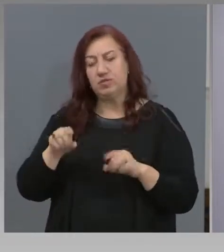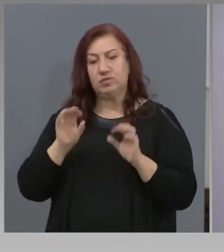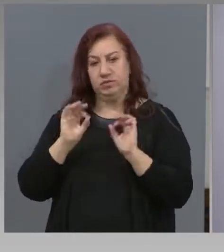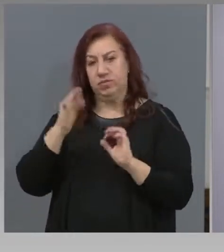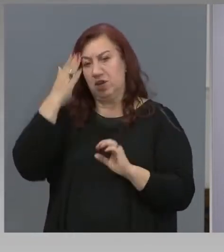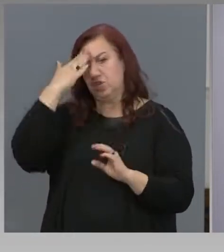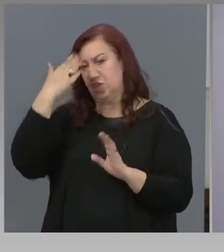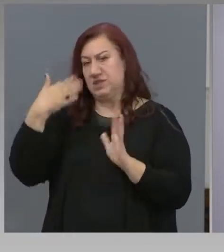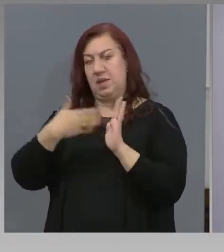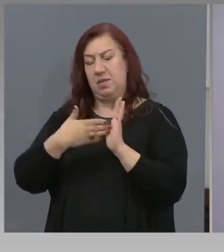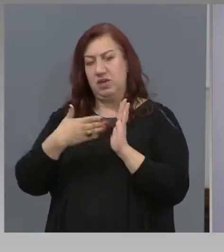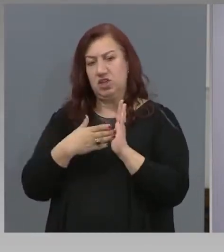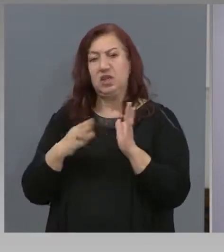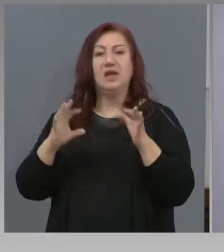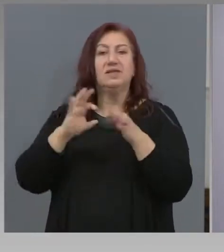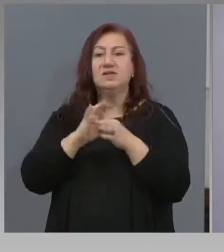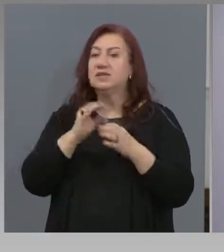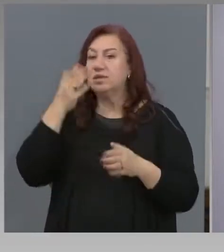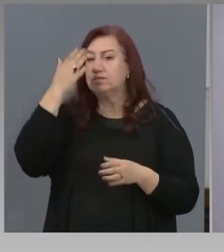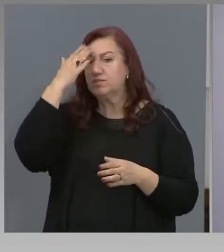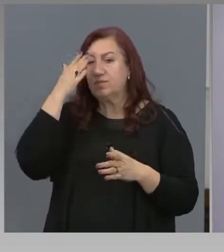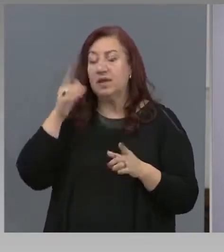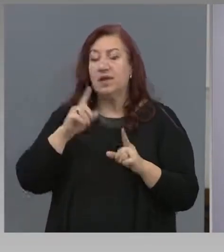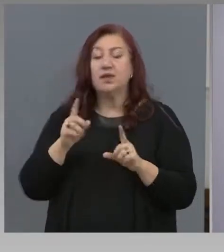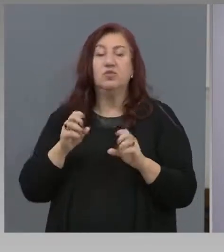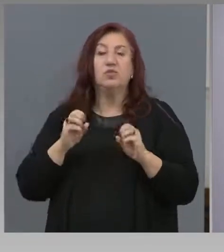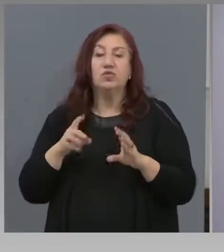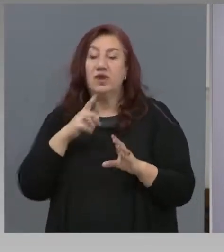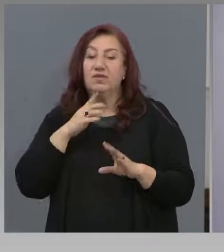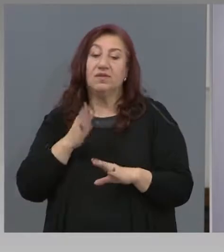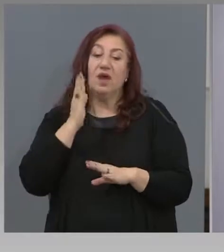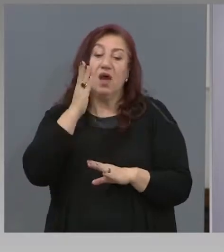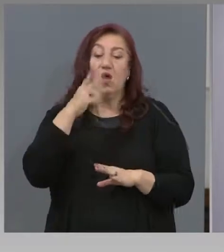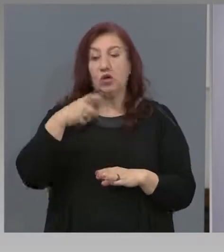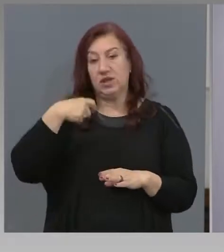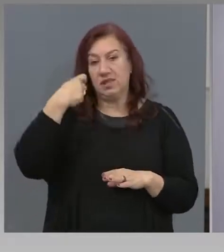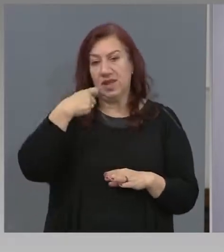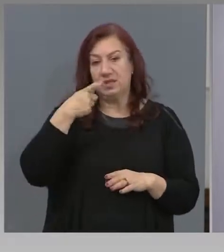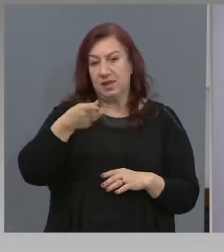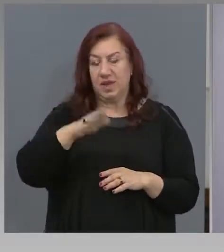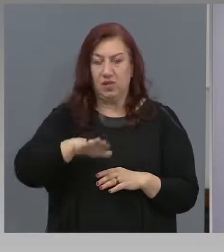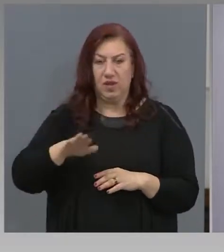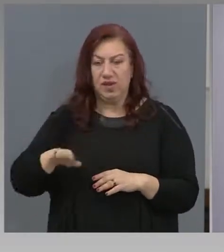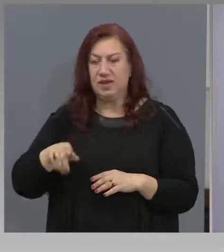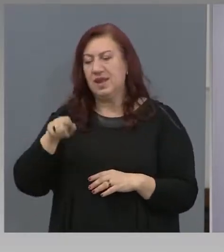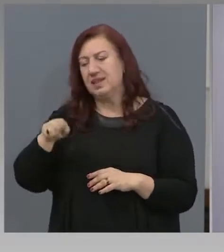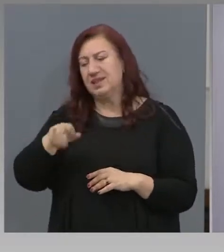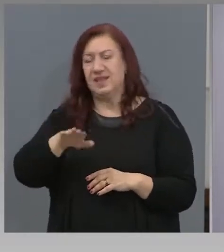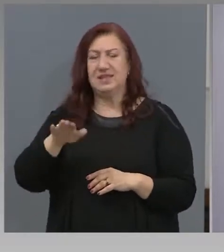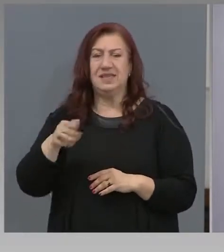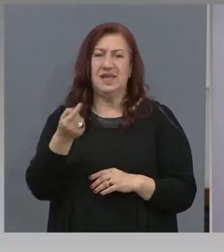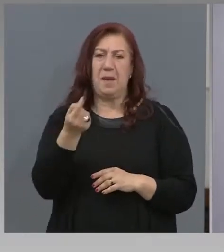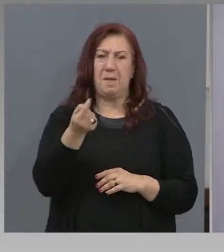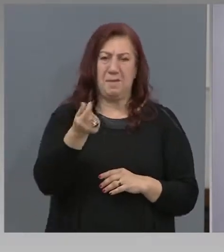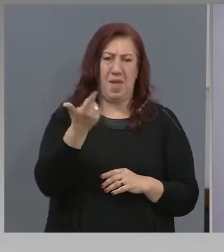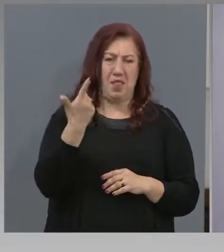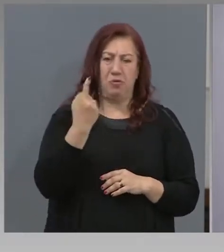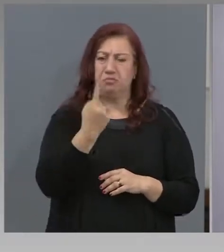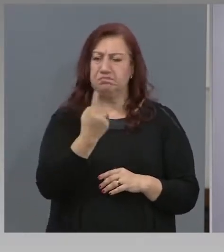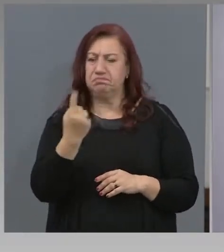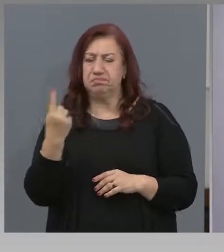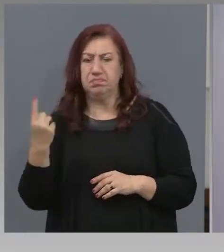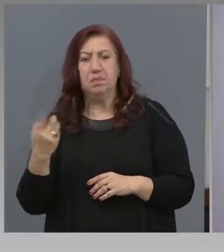са свързани с заболявания, които не позволяват полагането на изпит на детето. Те са единици, пак казвам, ние ще намерим